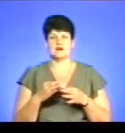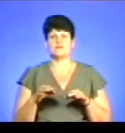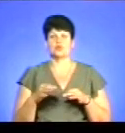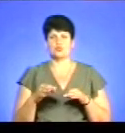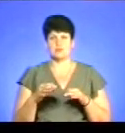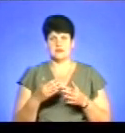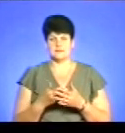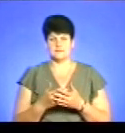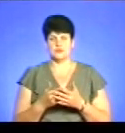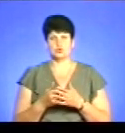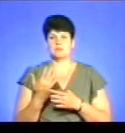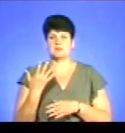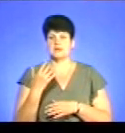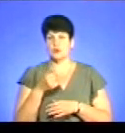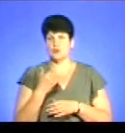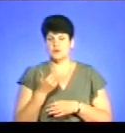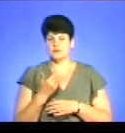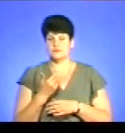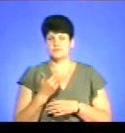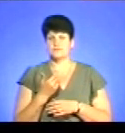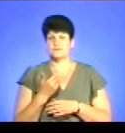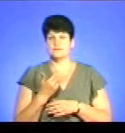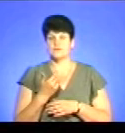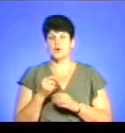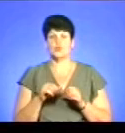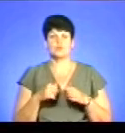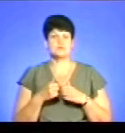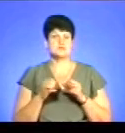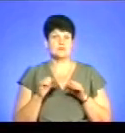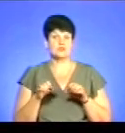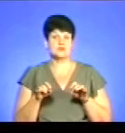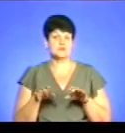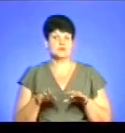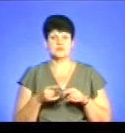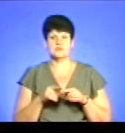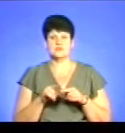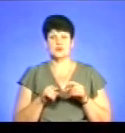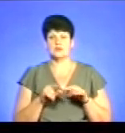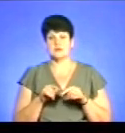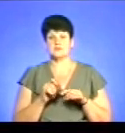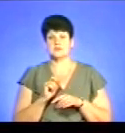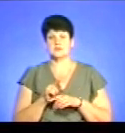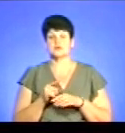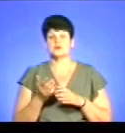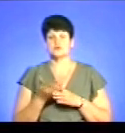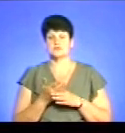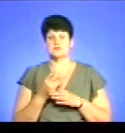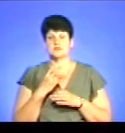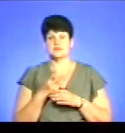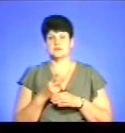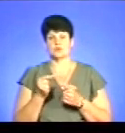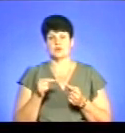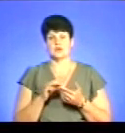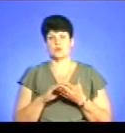до п'яти років стати випуском, комісія може вирішити, що цій родині призначити субсидії, виходячи з конкретних